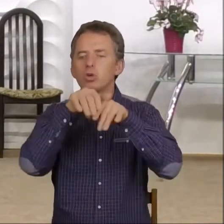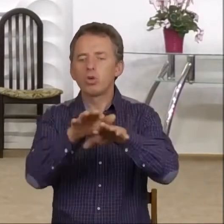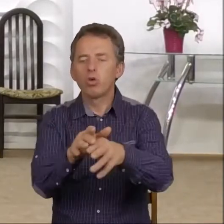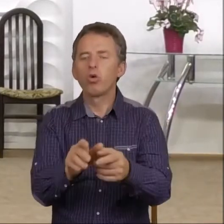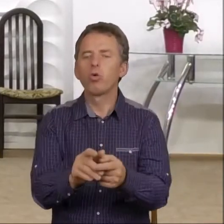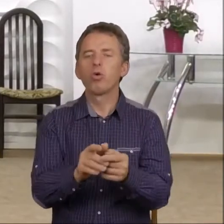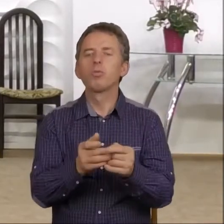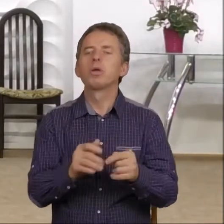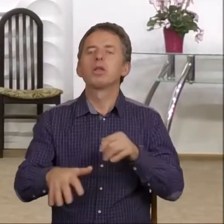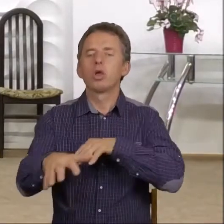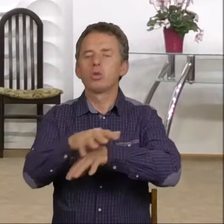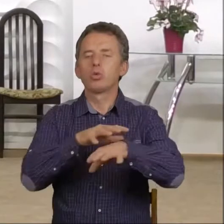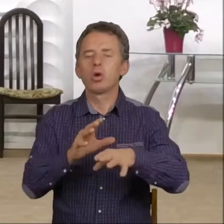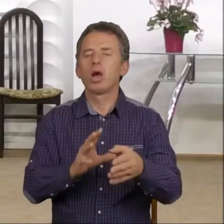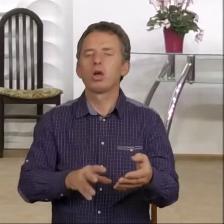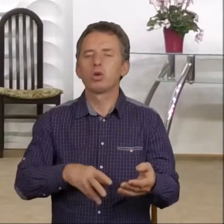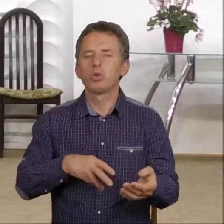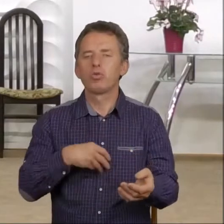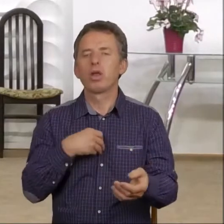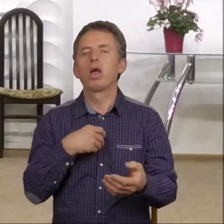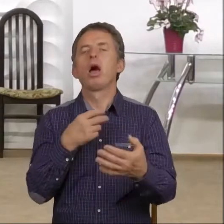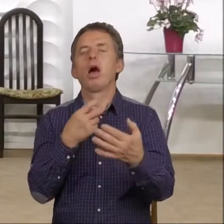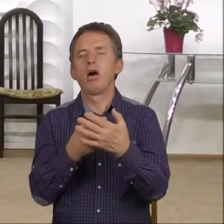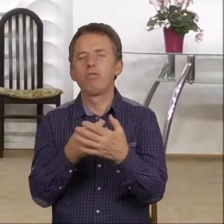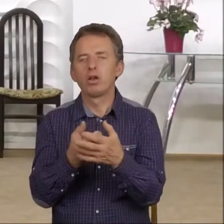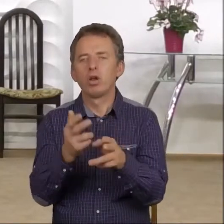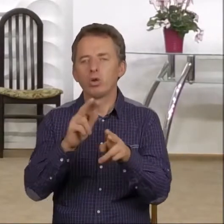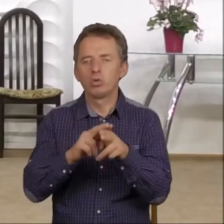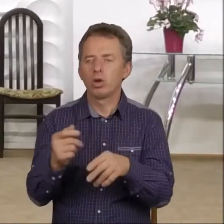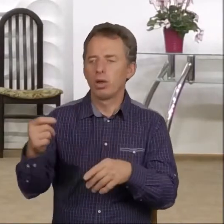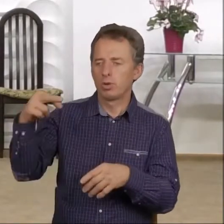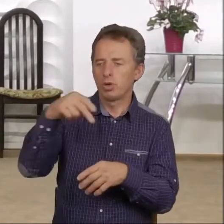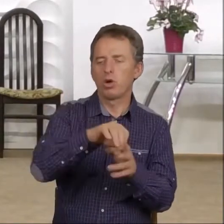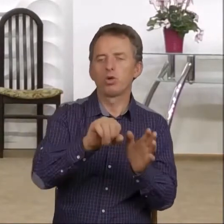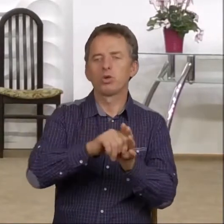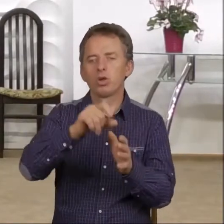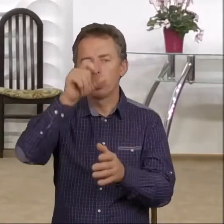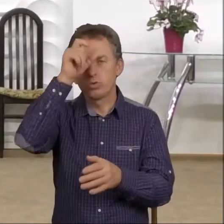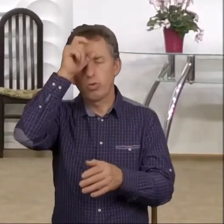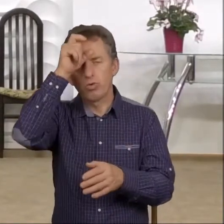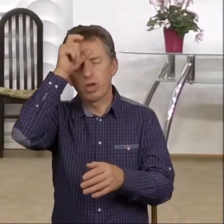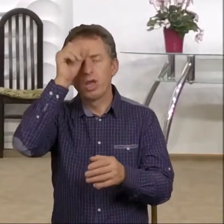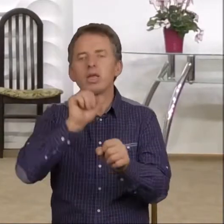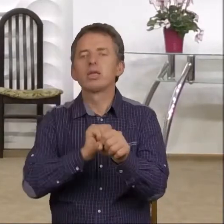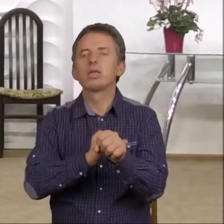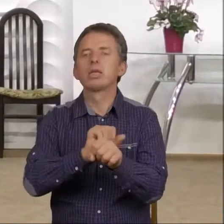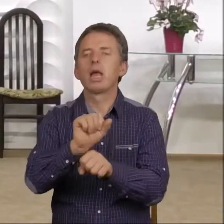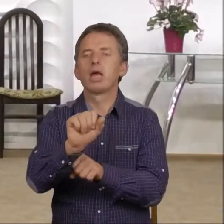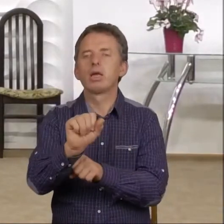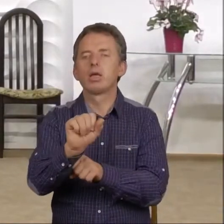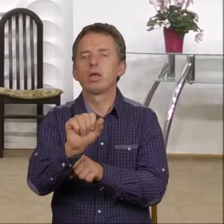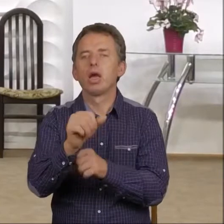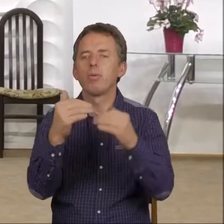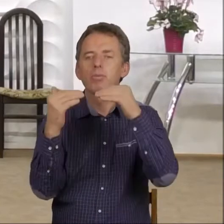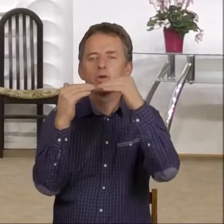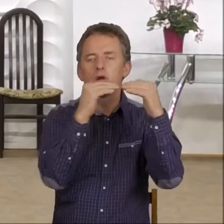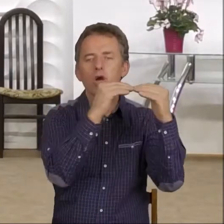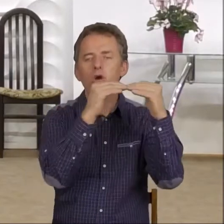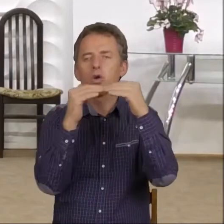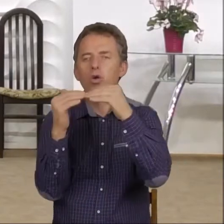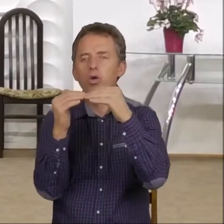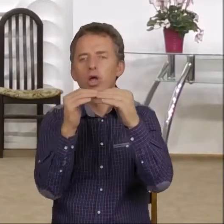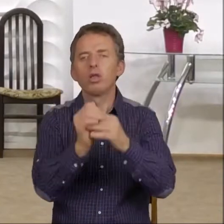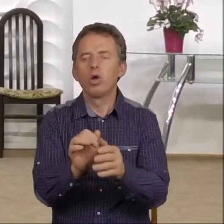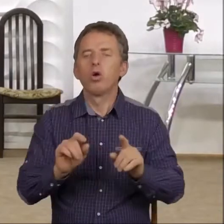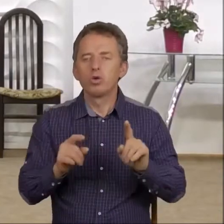Świętego. A więc Ewangelia, która przychodzi do człowieka, jest przyrównana do